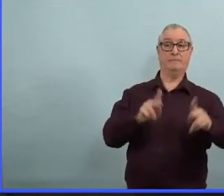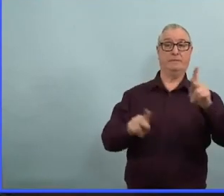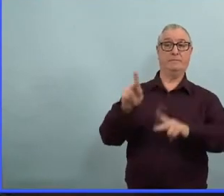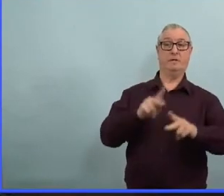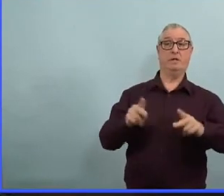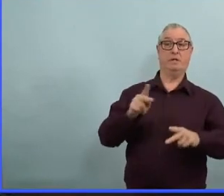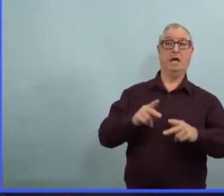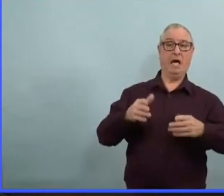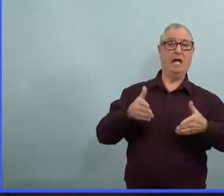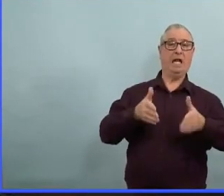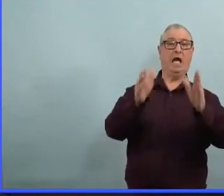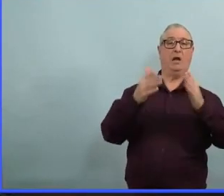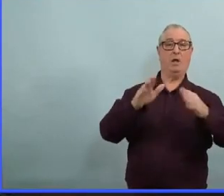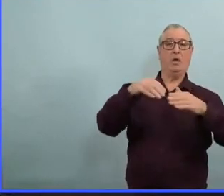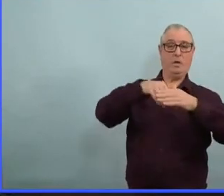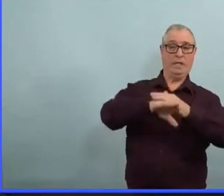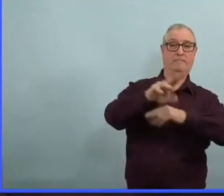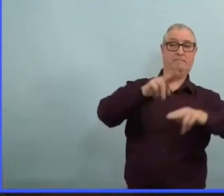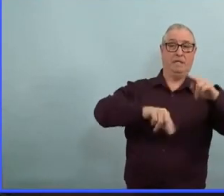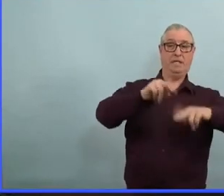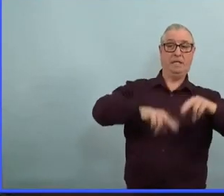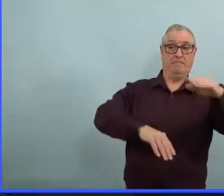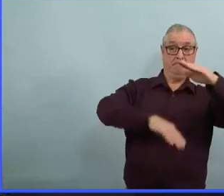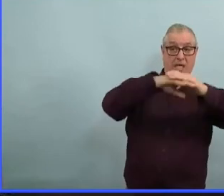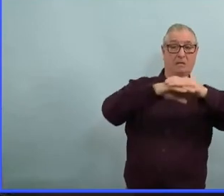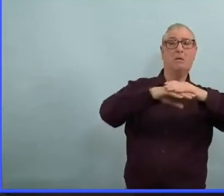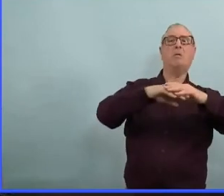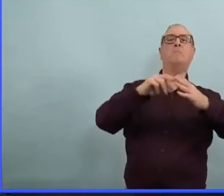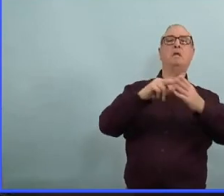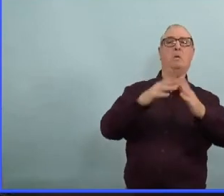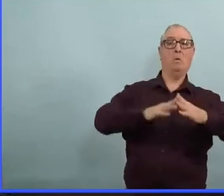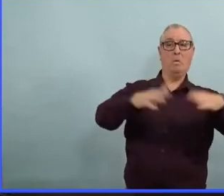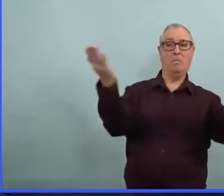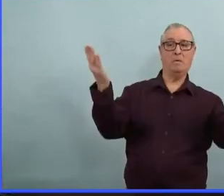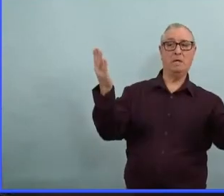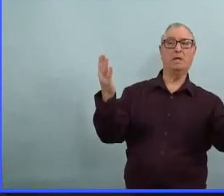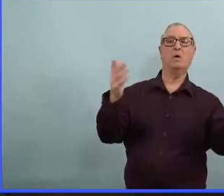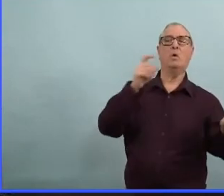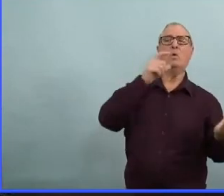il y a des endroits qui ont beaucoup plus de capacités alors il va y avoir beaucoup plus de gens